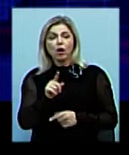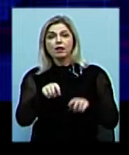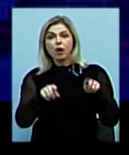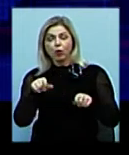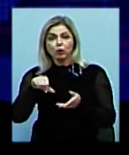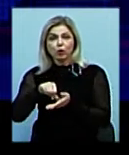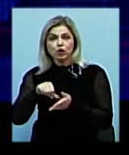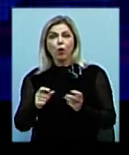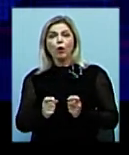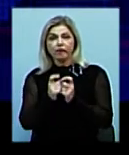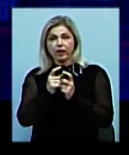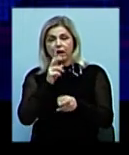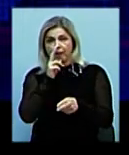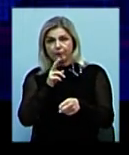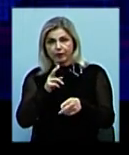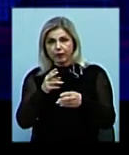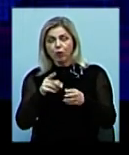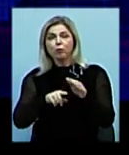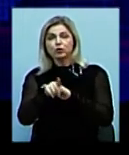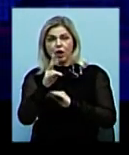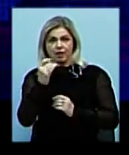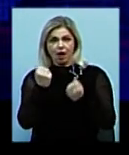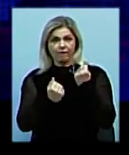учасники конфлікту зникли на автомобілі.